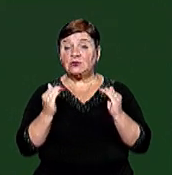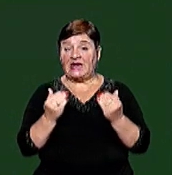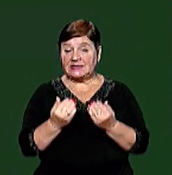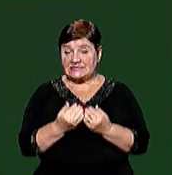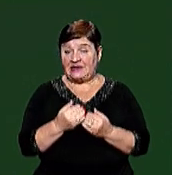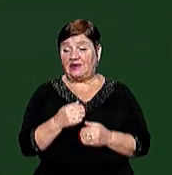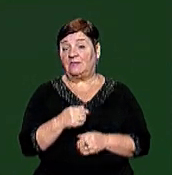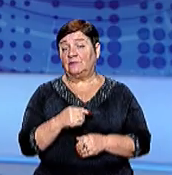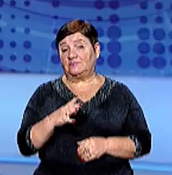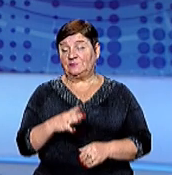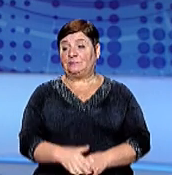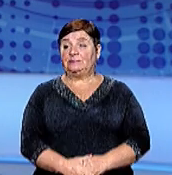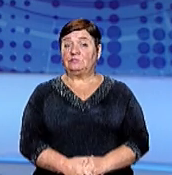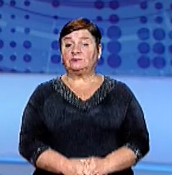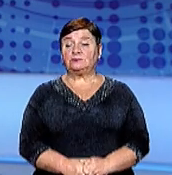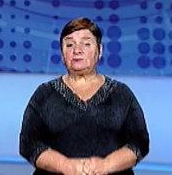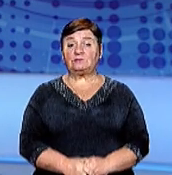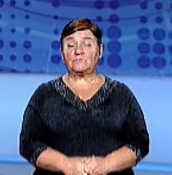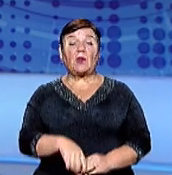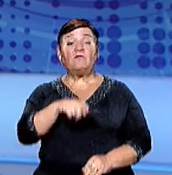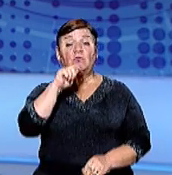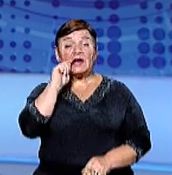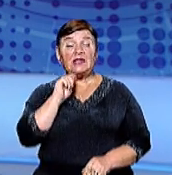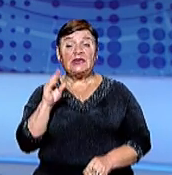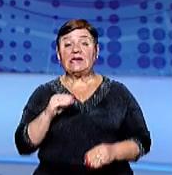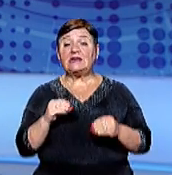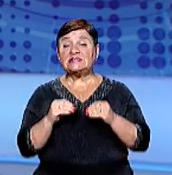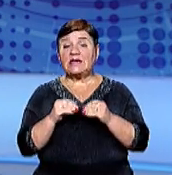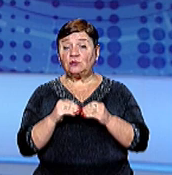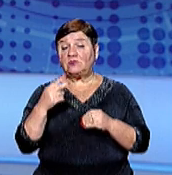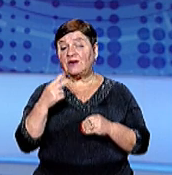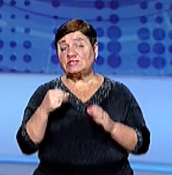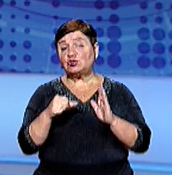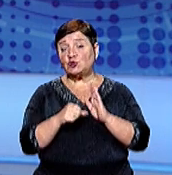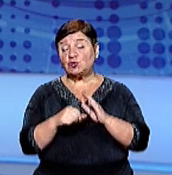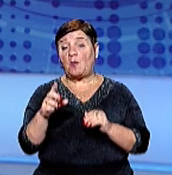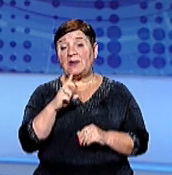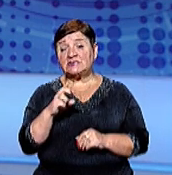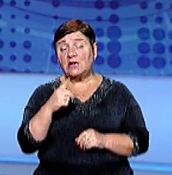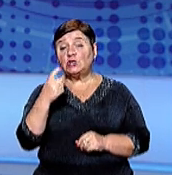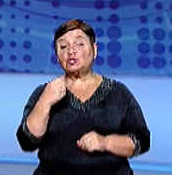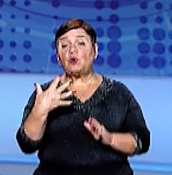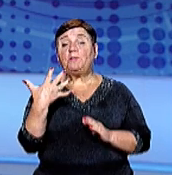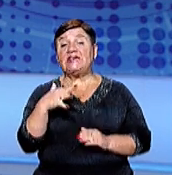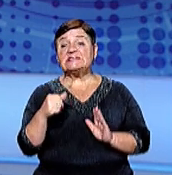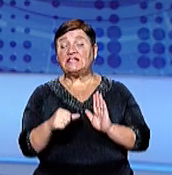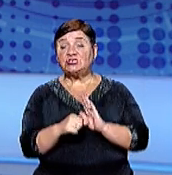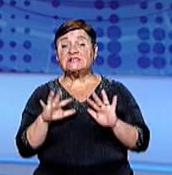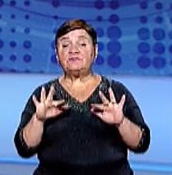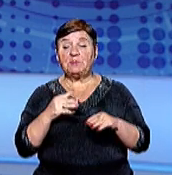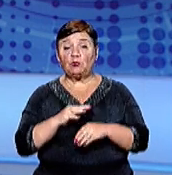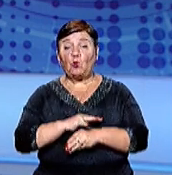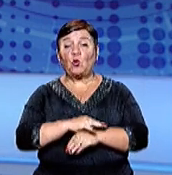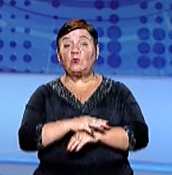негативні В Україні на 10 годину 26 березня зафіксували 156 випадків